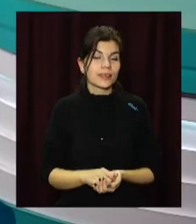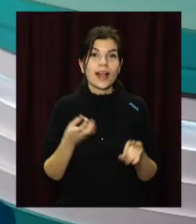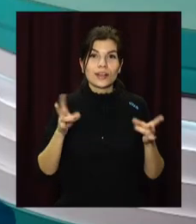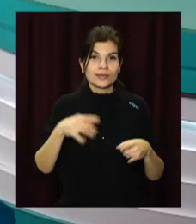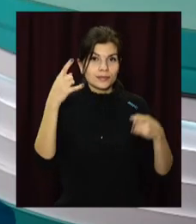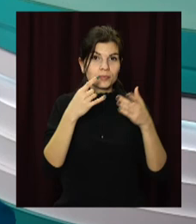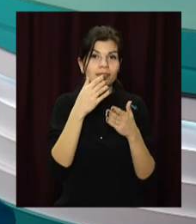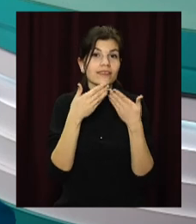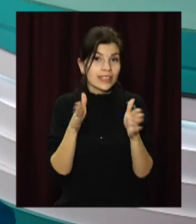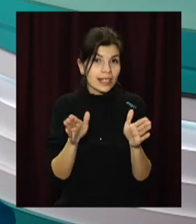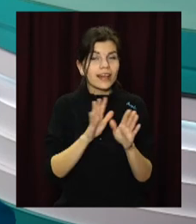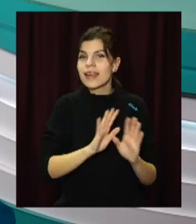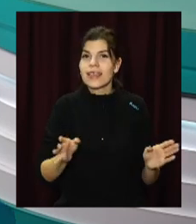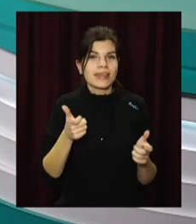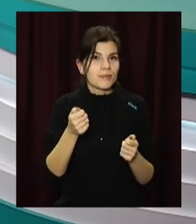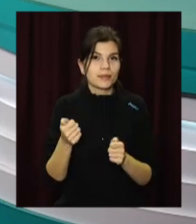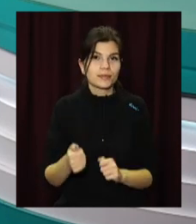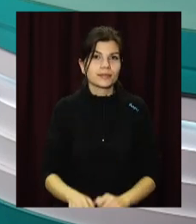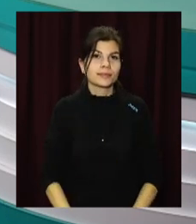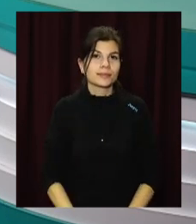Залишайтеся з відкритим та не перемикайте.